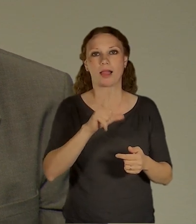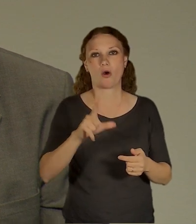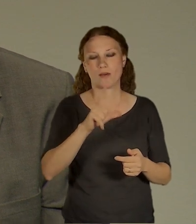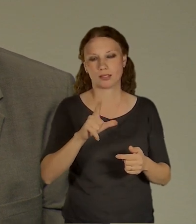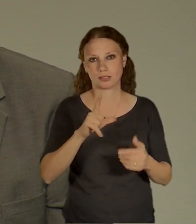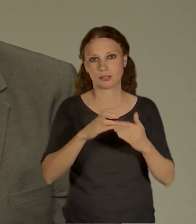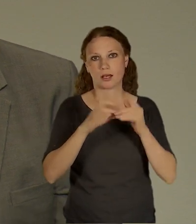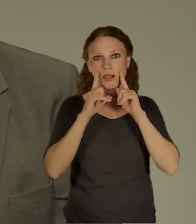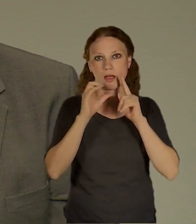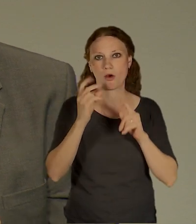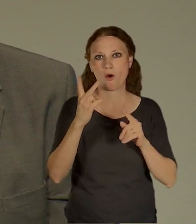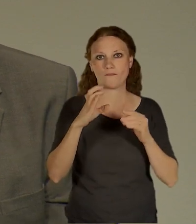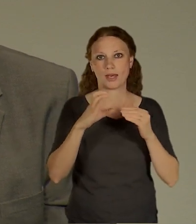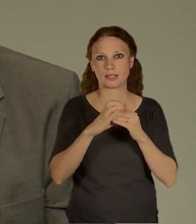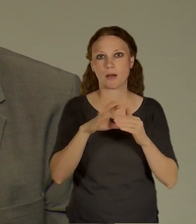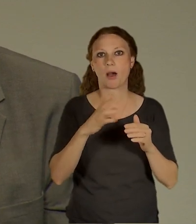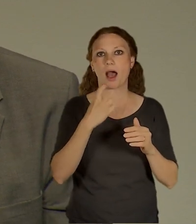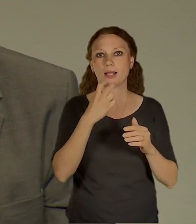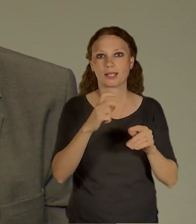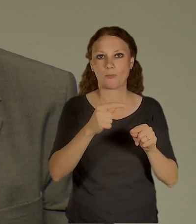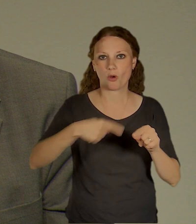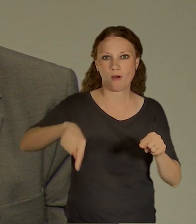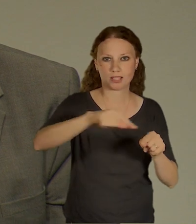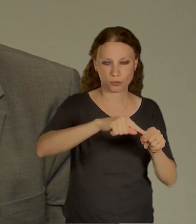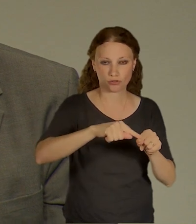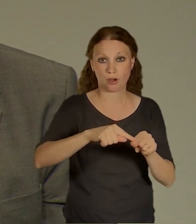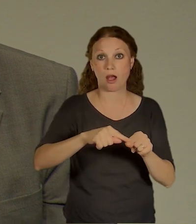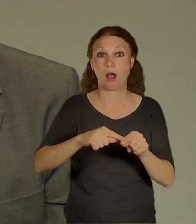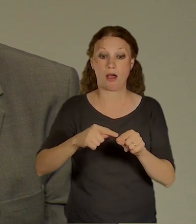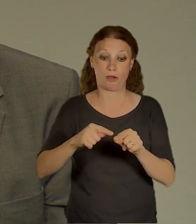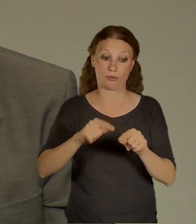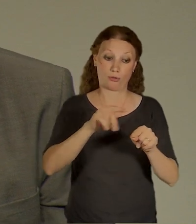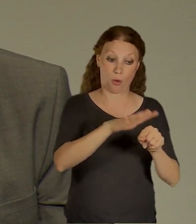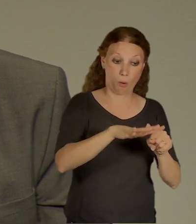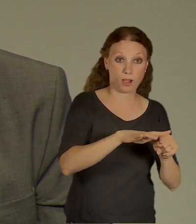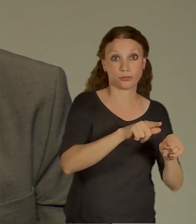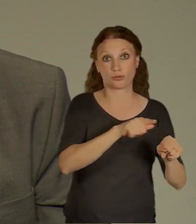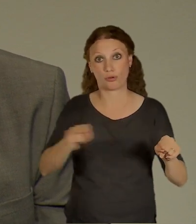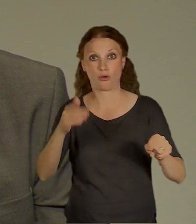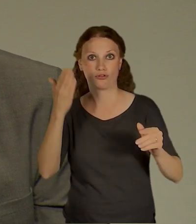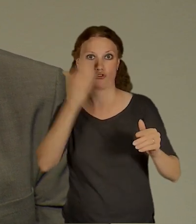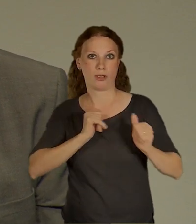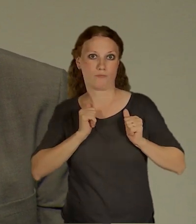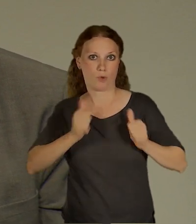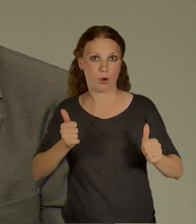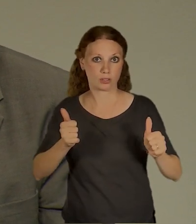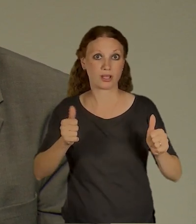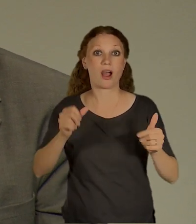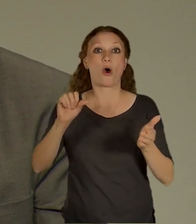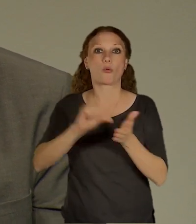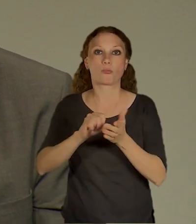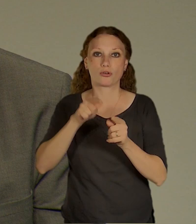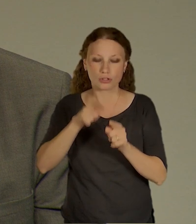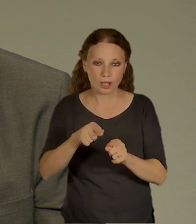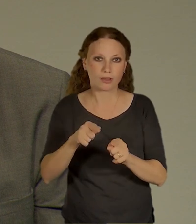tramvajová smyčka, až vlastně po Černý most. Uprostřed je vlastně ta rajská zahrada, jsou to